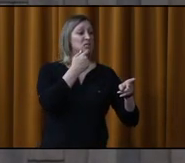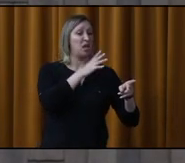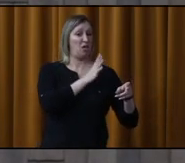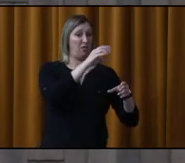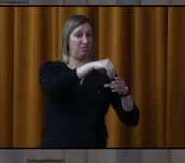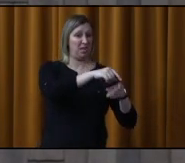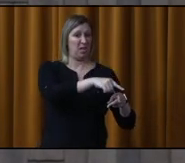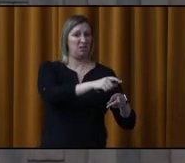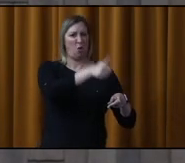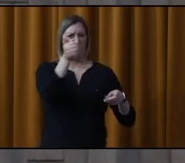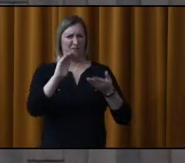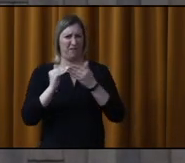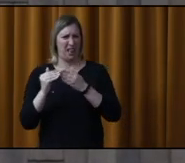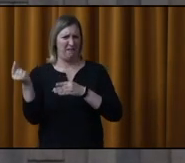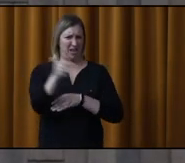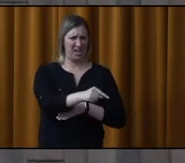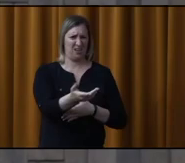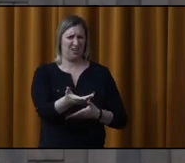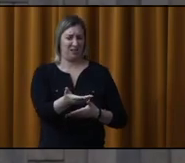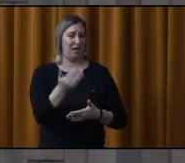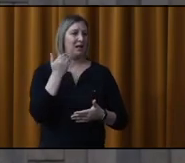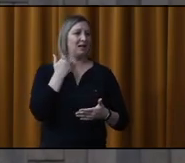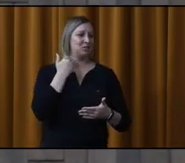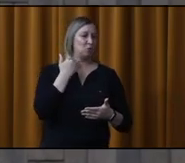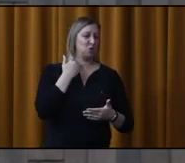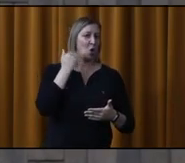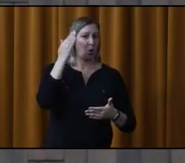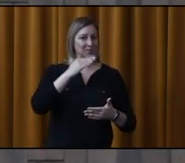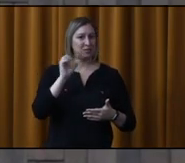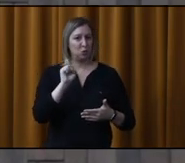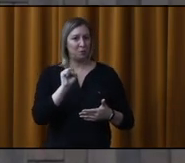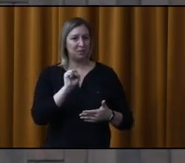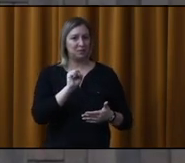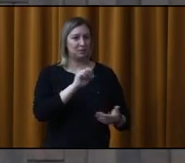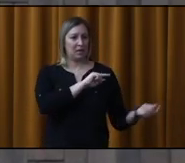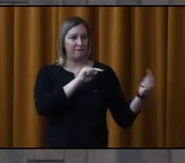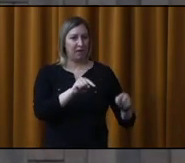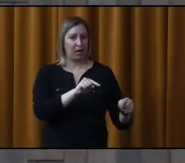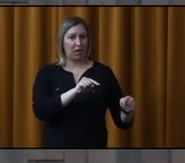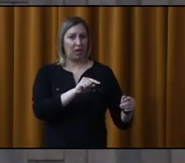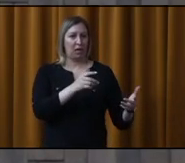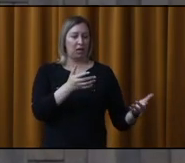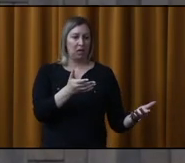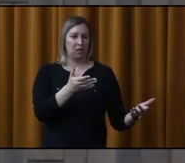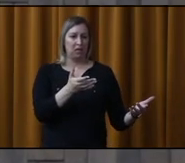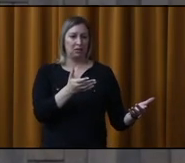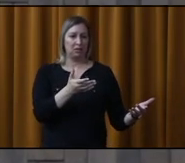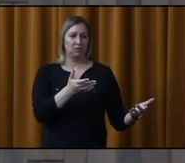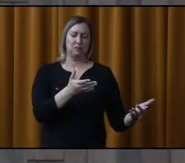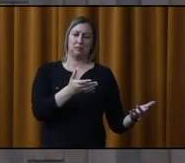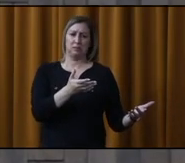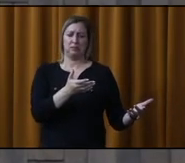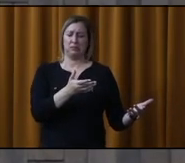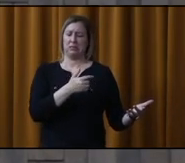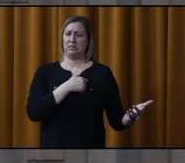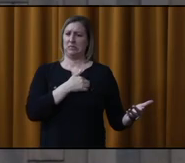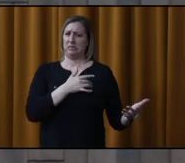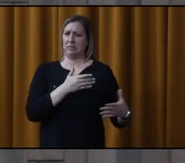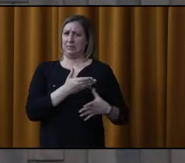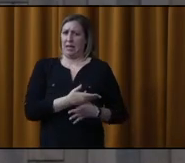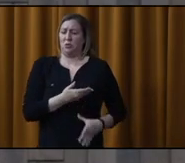'est sûr que quand c'est beaucoup de gens de l'Assomption et de Saint-Sulpice qui viennent dans un parc qui est destiné à nos citoyens, déjà là, j'ai un petit quelque chose.